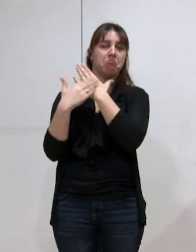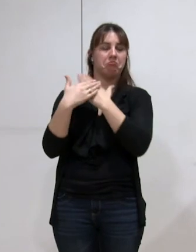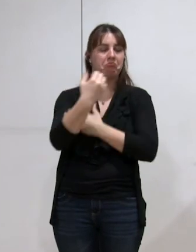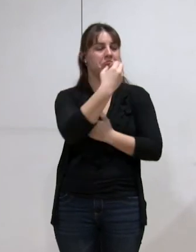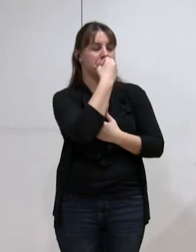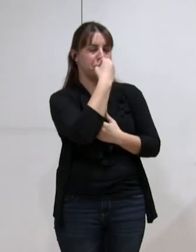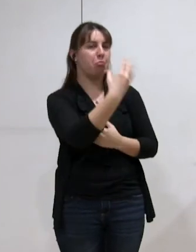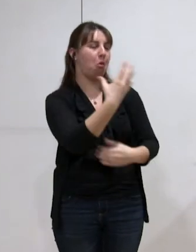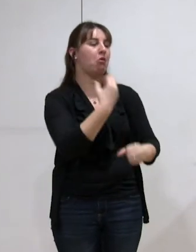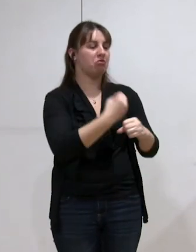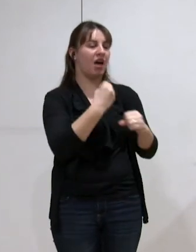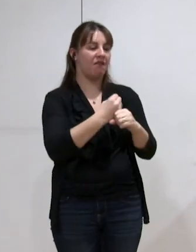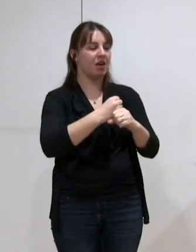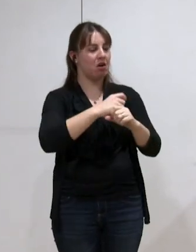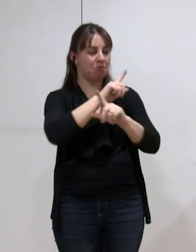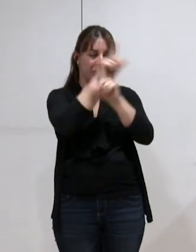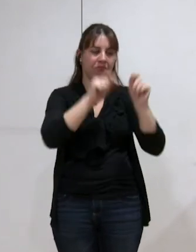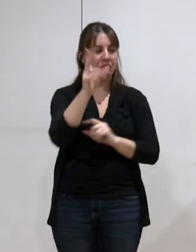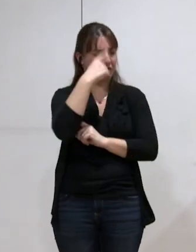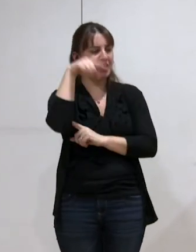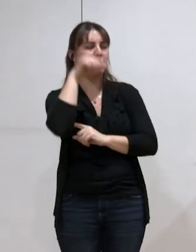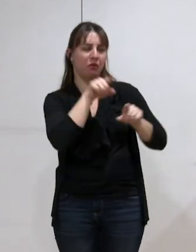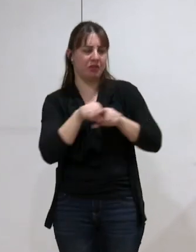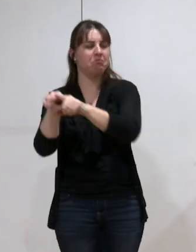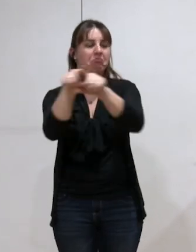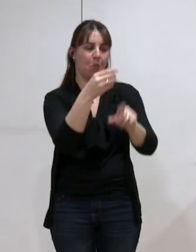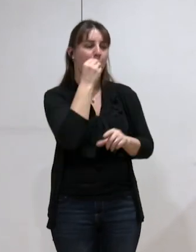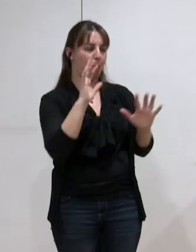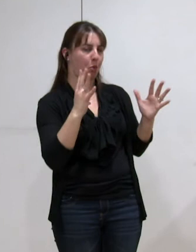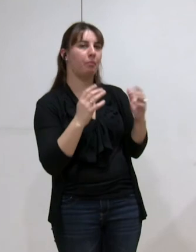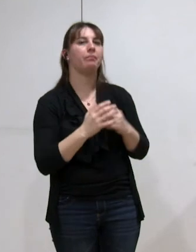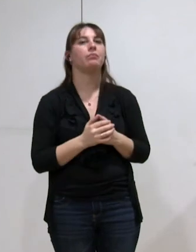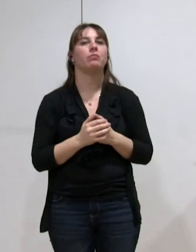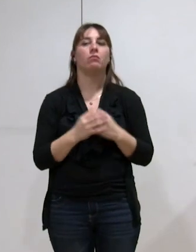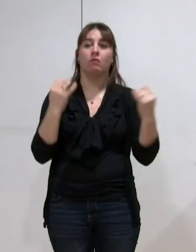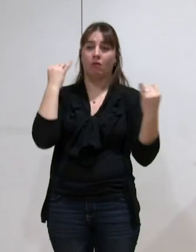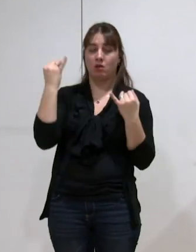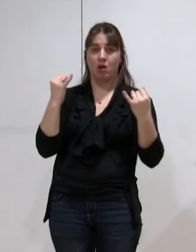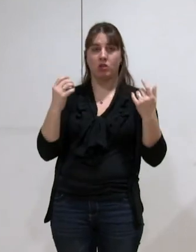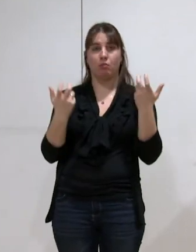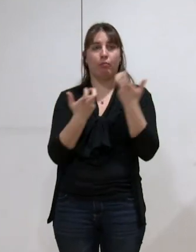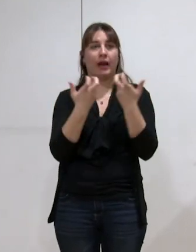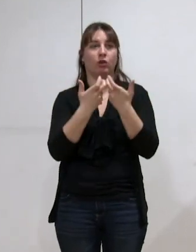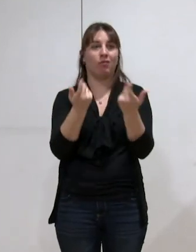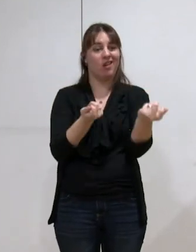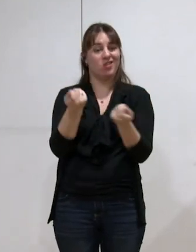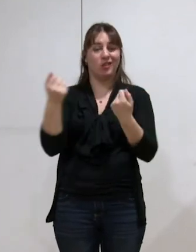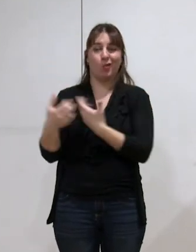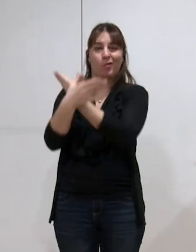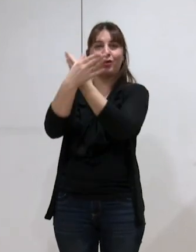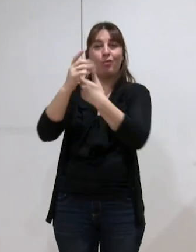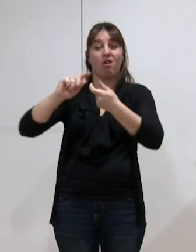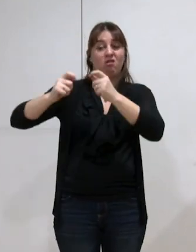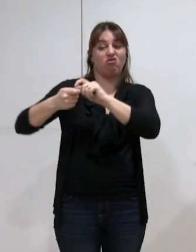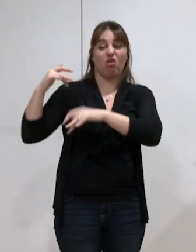fait dans un bon état d'esprit si on peut espérer qu'il y a eu un changement dans la gestion de cette métropole